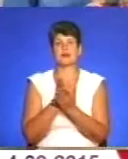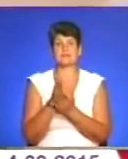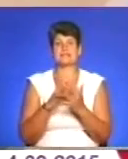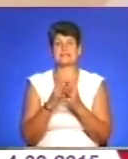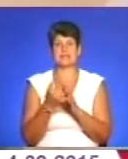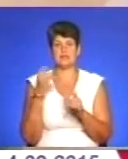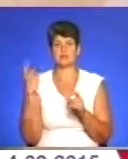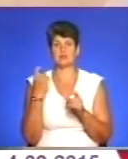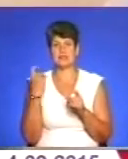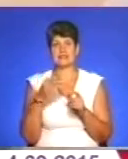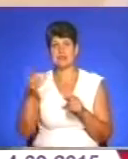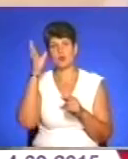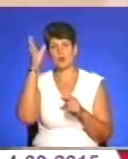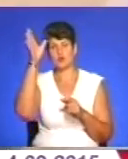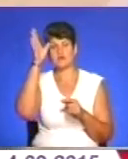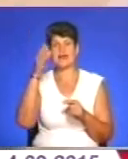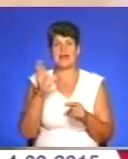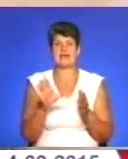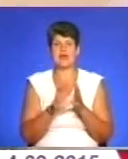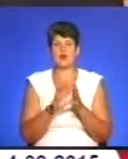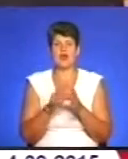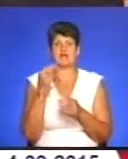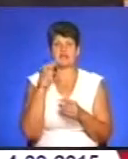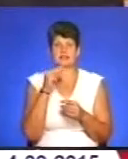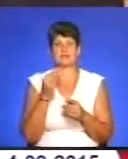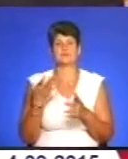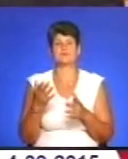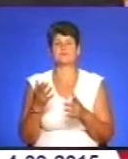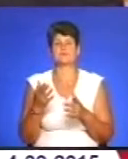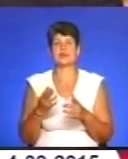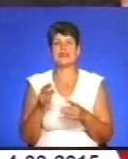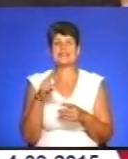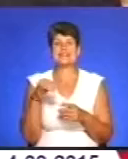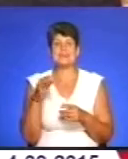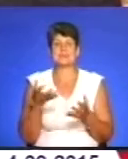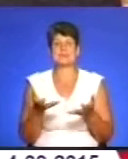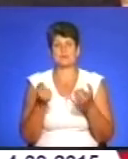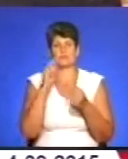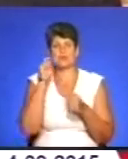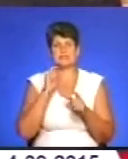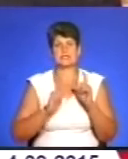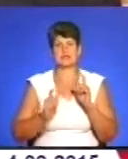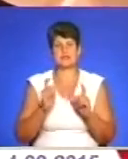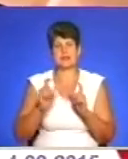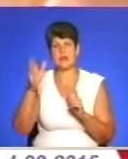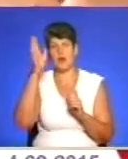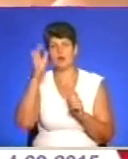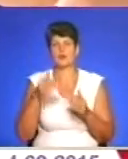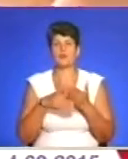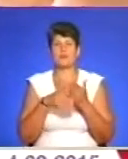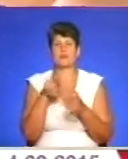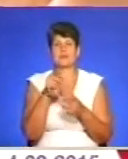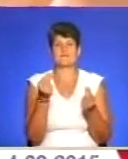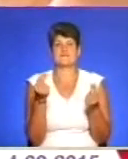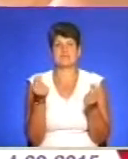господарство, науки, освіта, енергоефективність, інфраструктура і транспорт. Діаспора підтримує українських студентів-науковців і допомагає їм